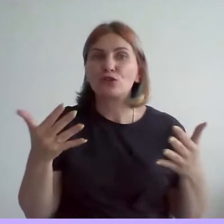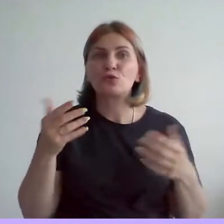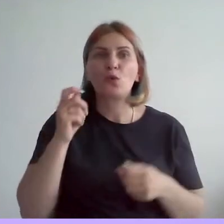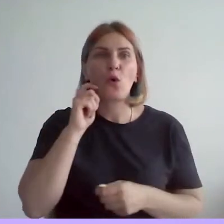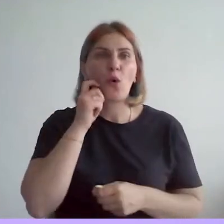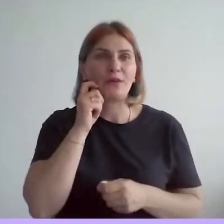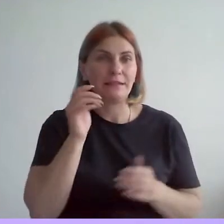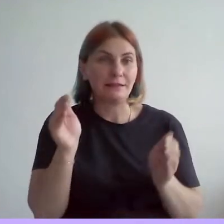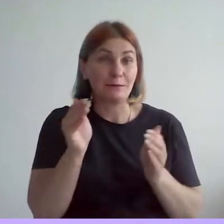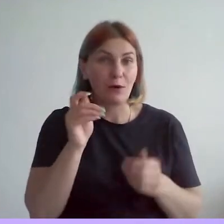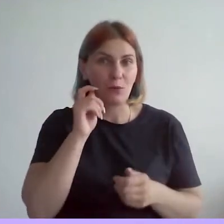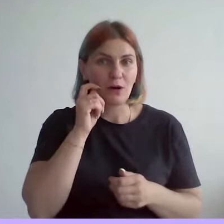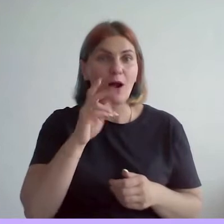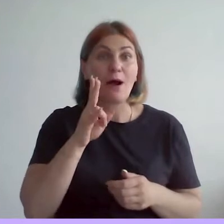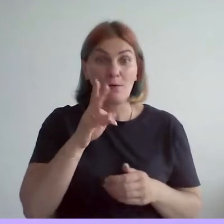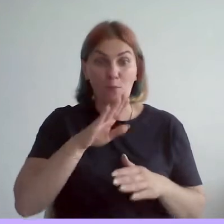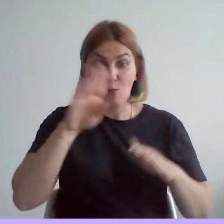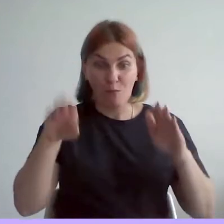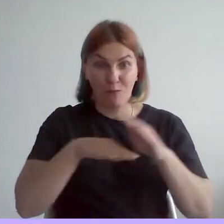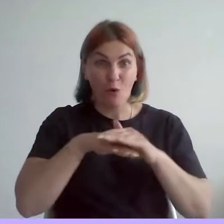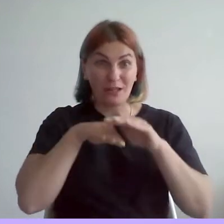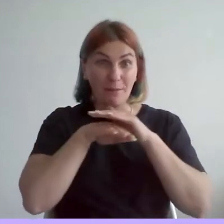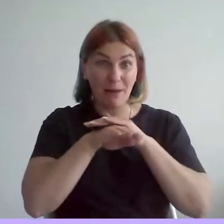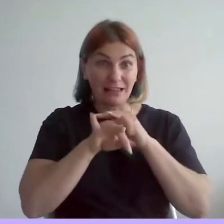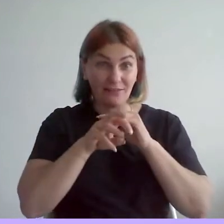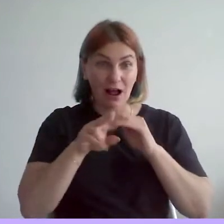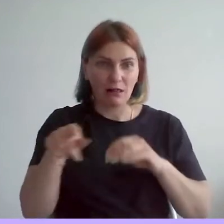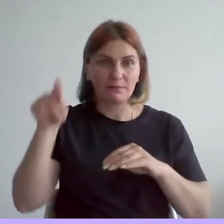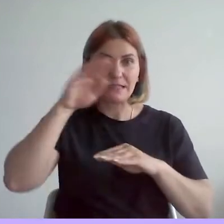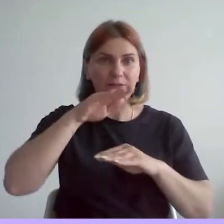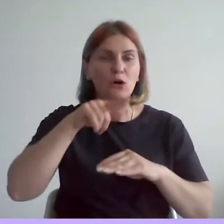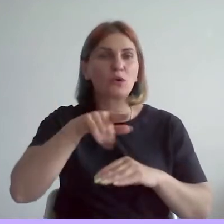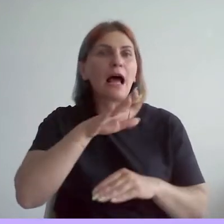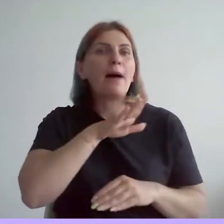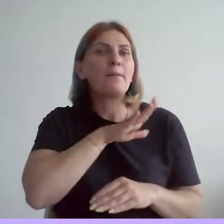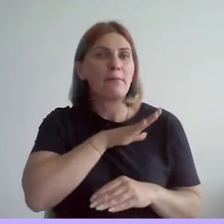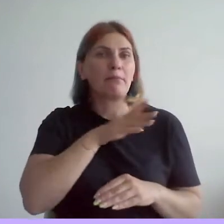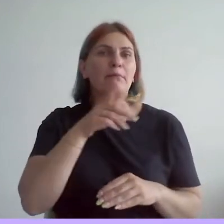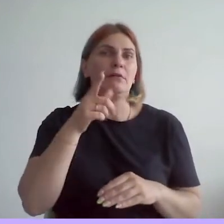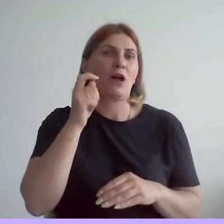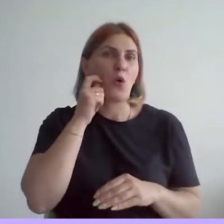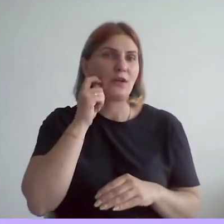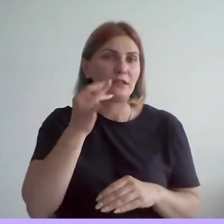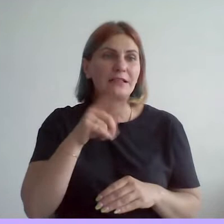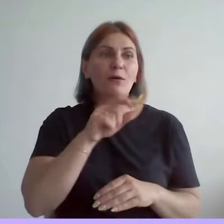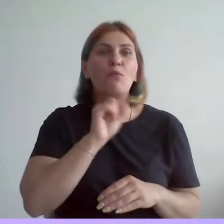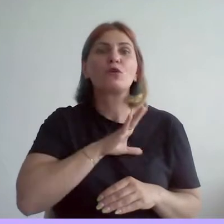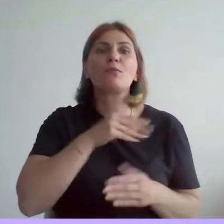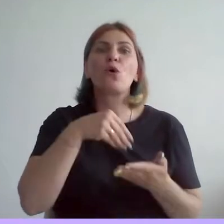Прямо над подвалом находилась сама кондитерская, куда можно было зайти, купить торт, пирожные,